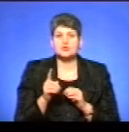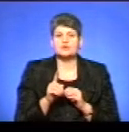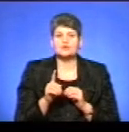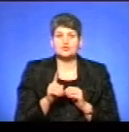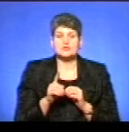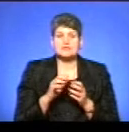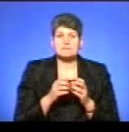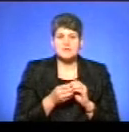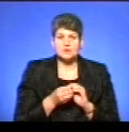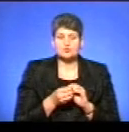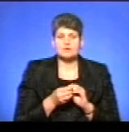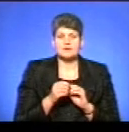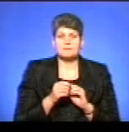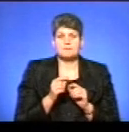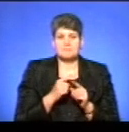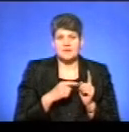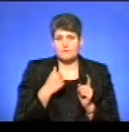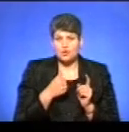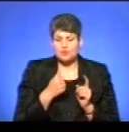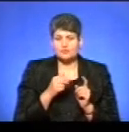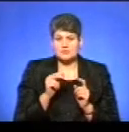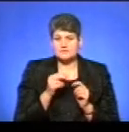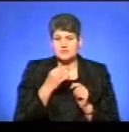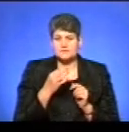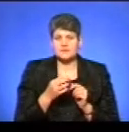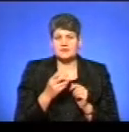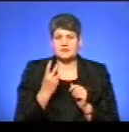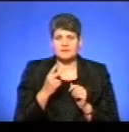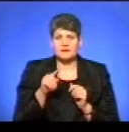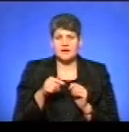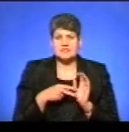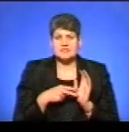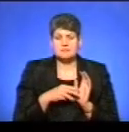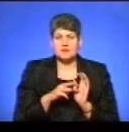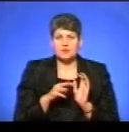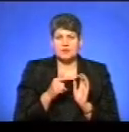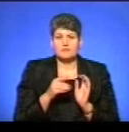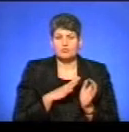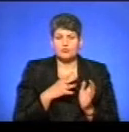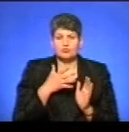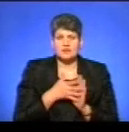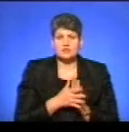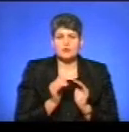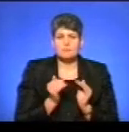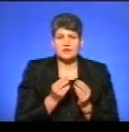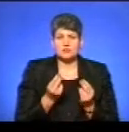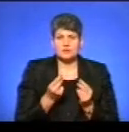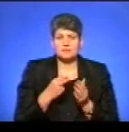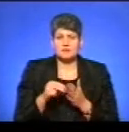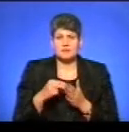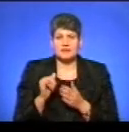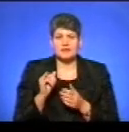за підсумками півроку, я пам'ятаю цифру, на 2,7 мільйона гривень було потрачено менше коштів на придбання